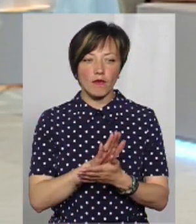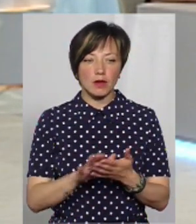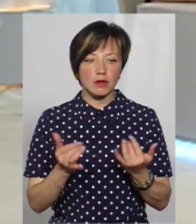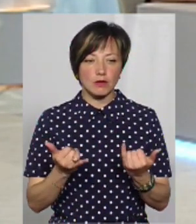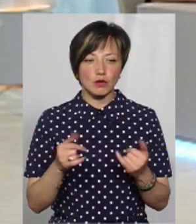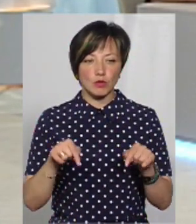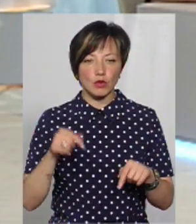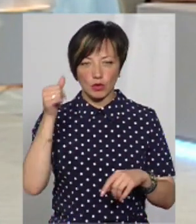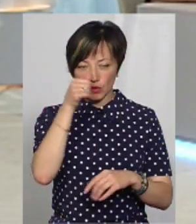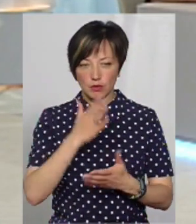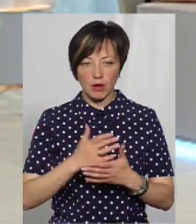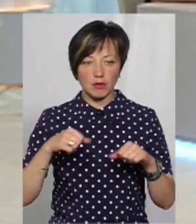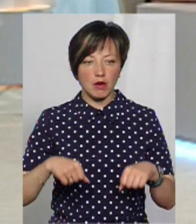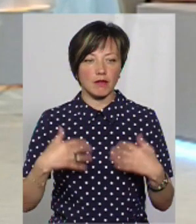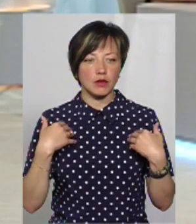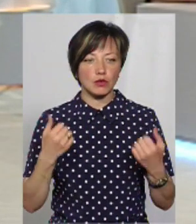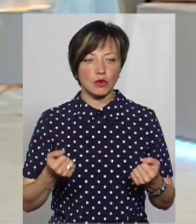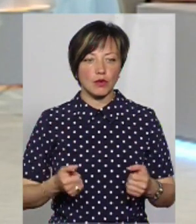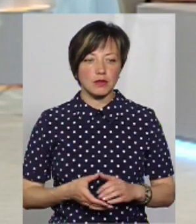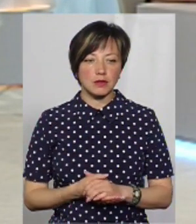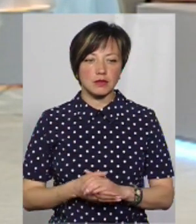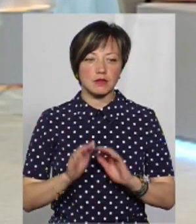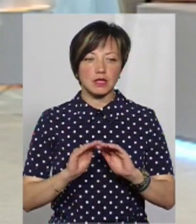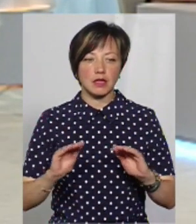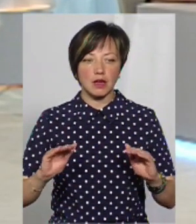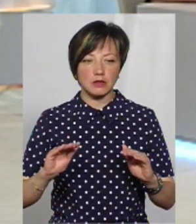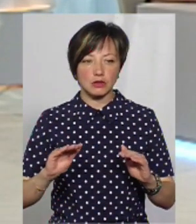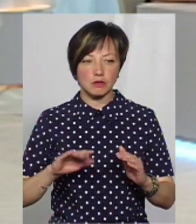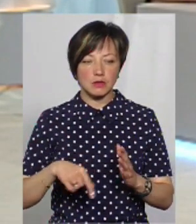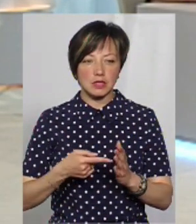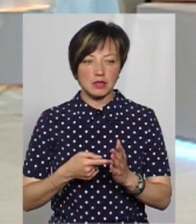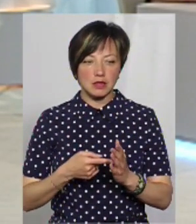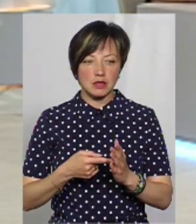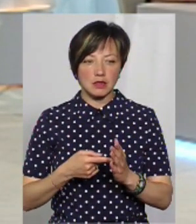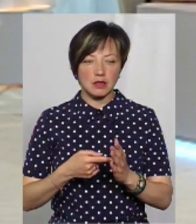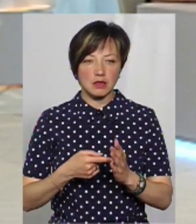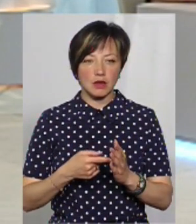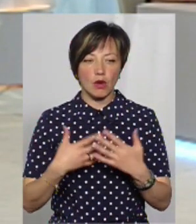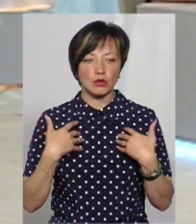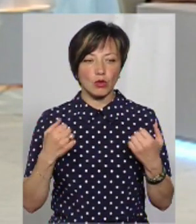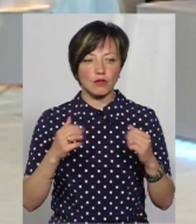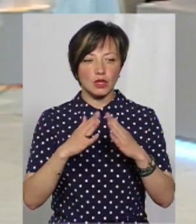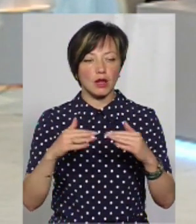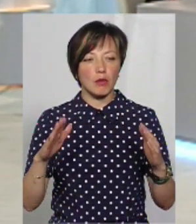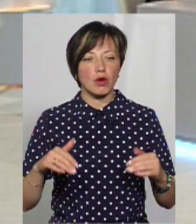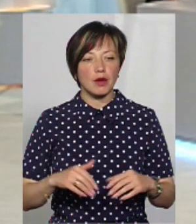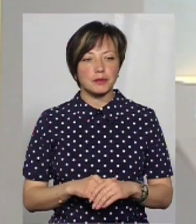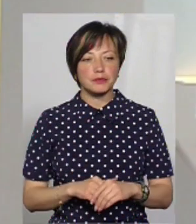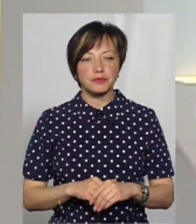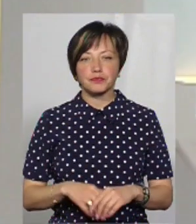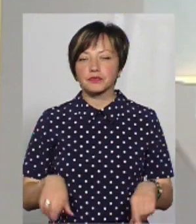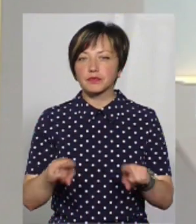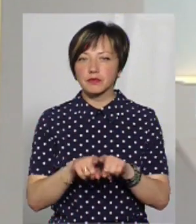року мають право на оздоровлення в дитячих, міських оздоровчих таборах. А скажіть, а така